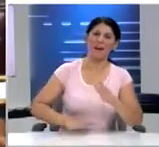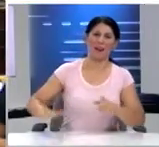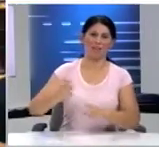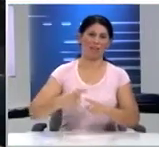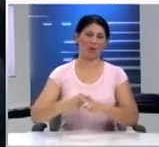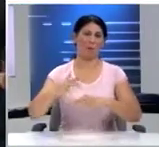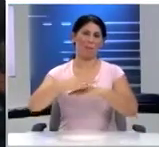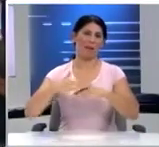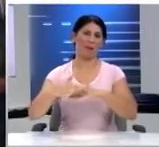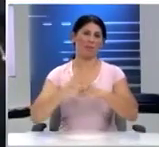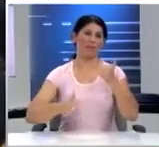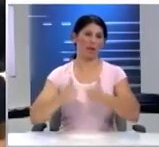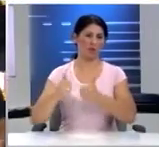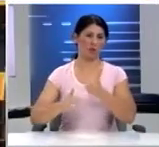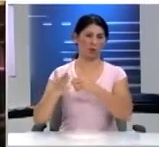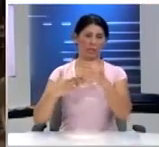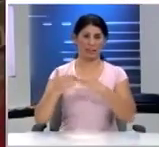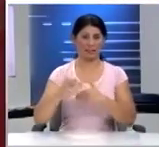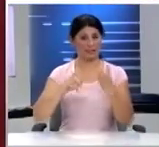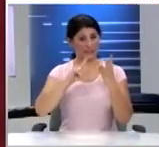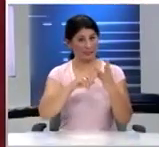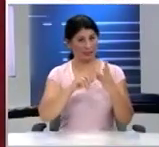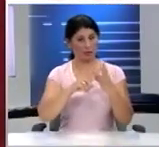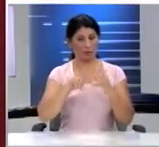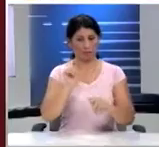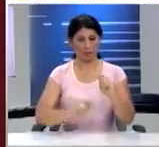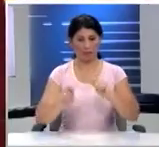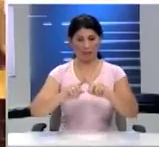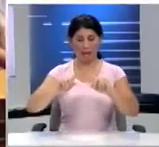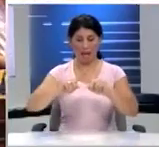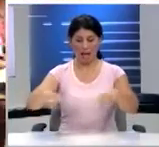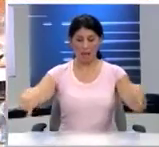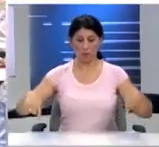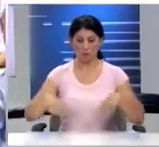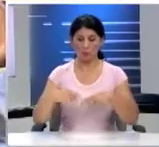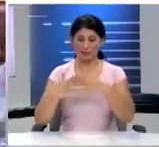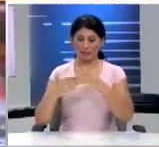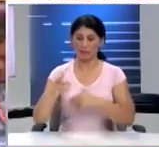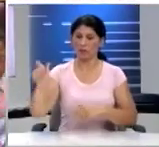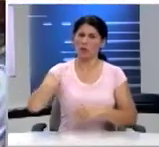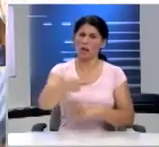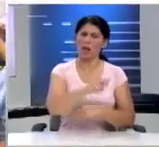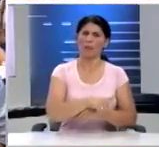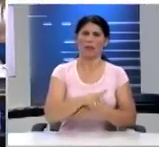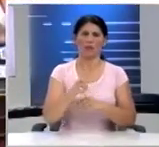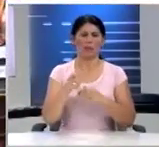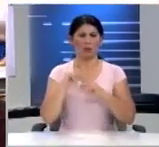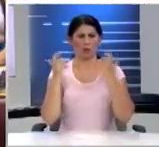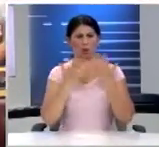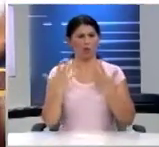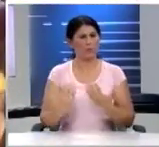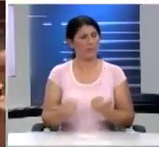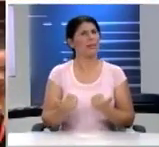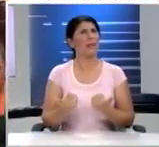επίπεδο Τρίτον, δημιουργία έθουσας τέχνης σε κάθε σχολείο δηλαδή μιας μικρής συλλογής δημιουργημάτων